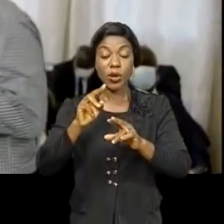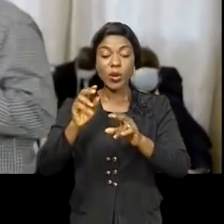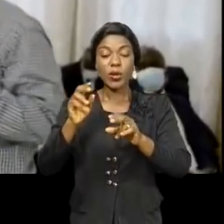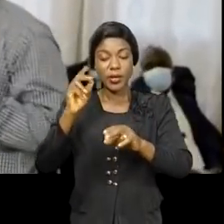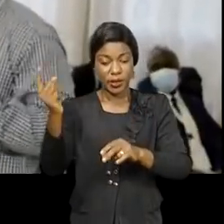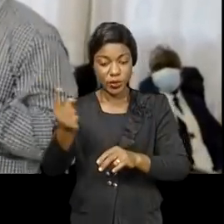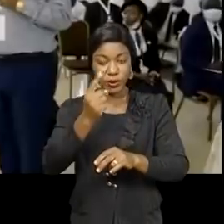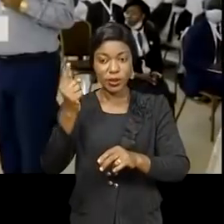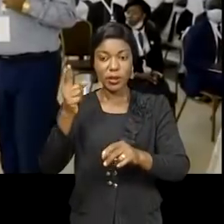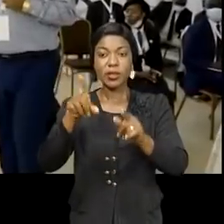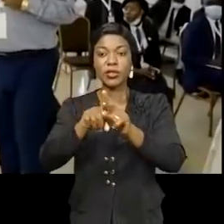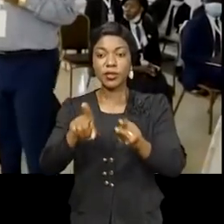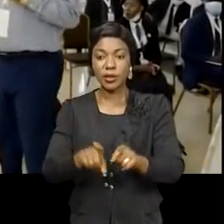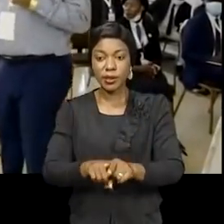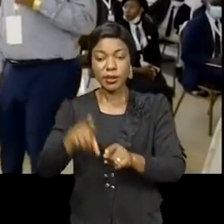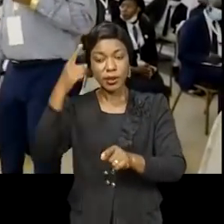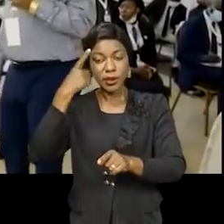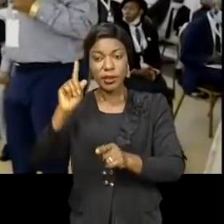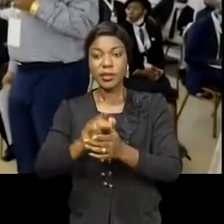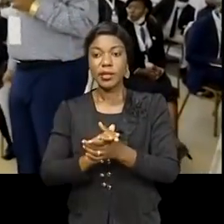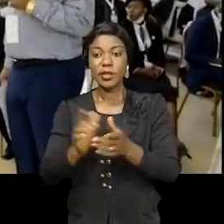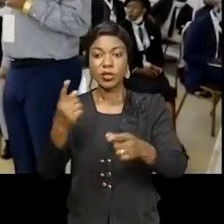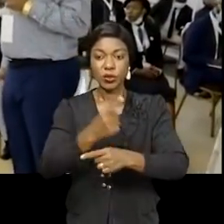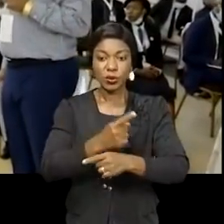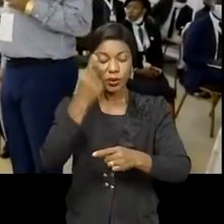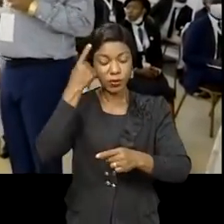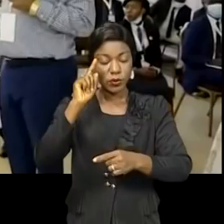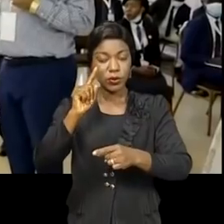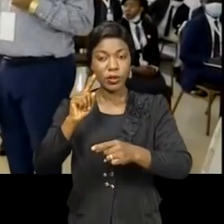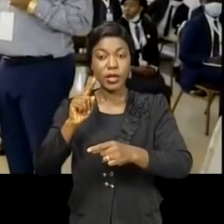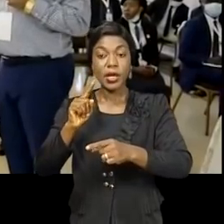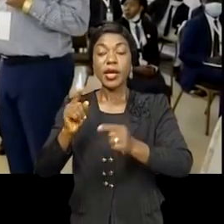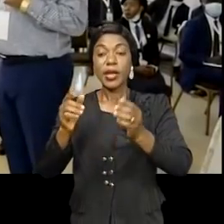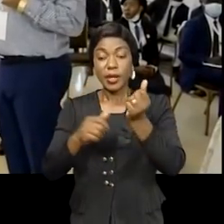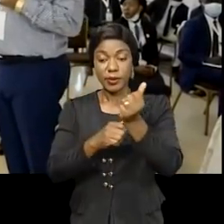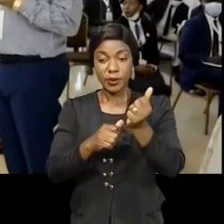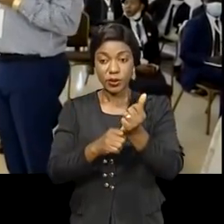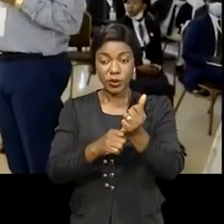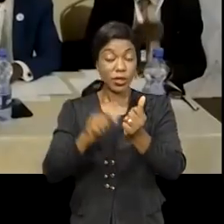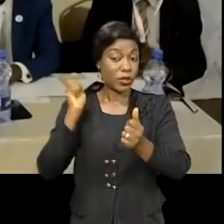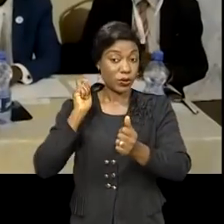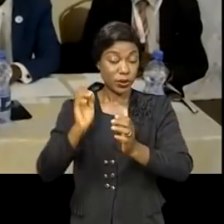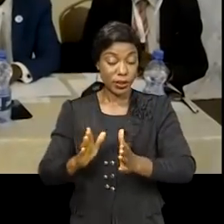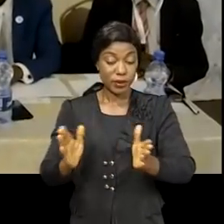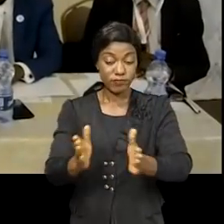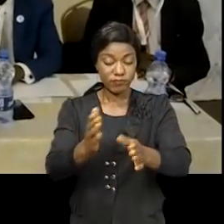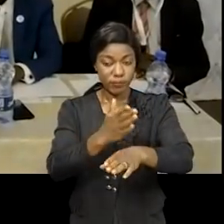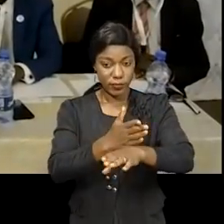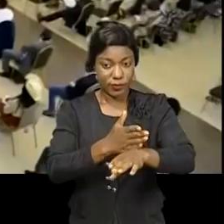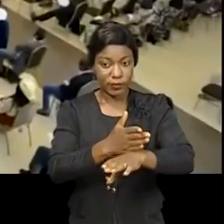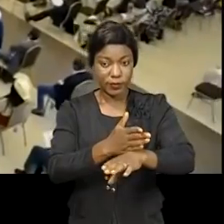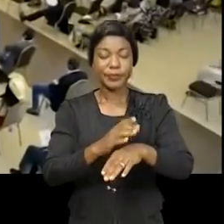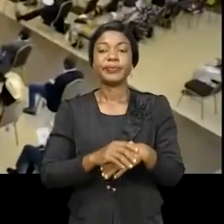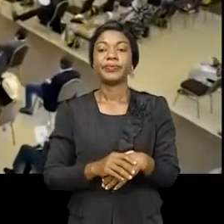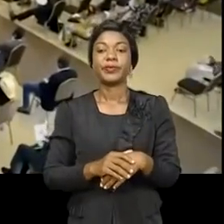la RBC, il a été parmi les orateurs de journées vétérinaires du Oukatanga qui ont ouvert leur porte vendredi 11 juin 2021